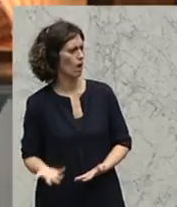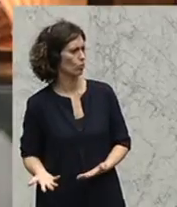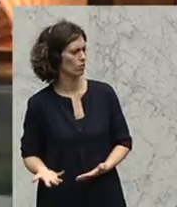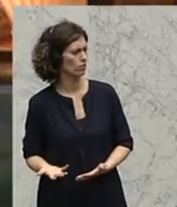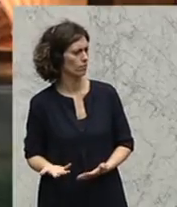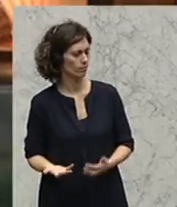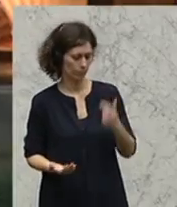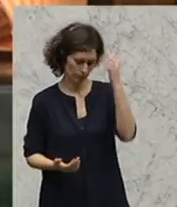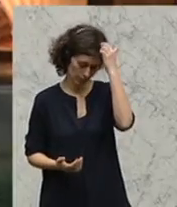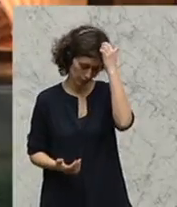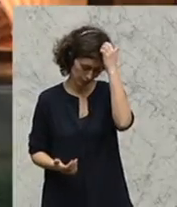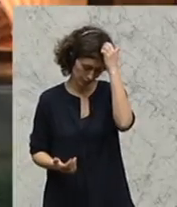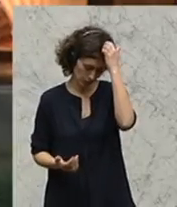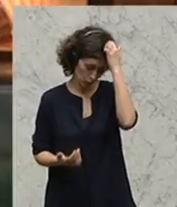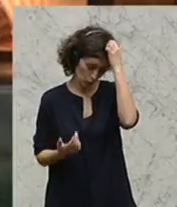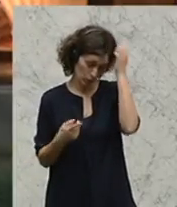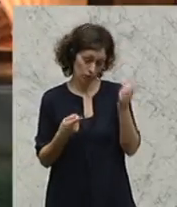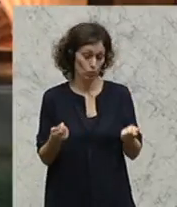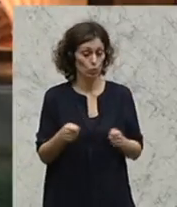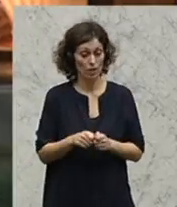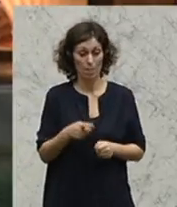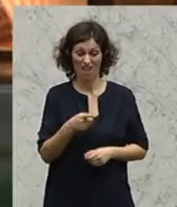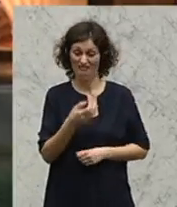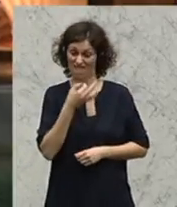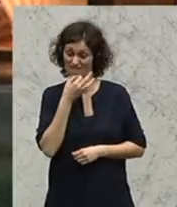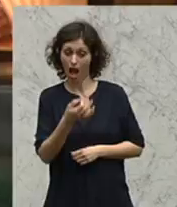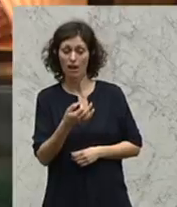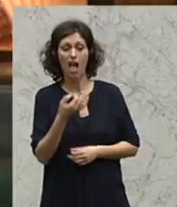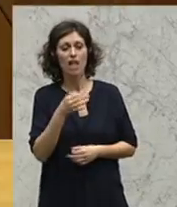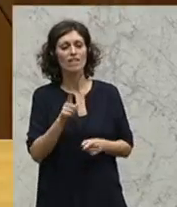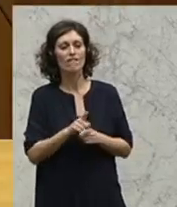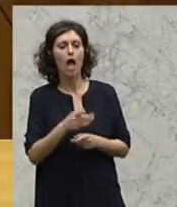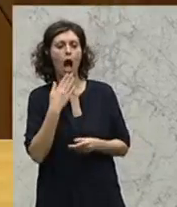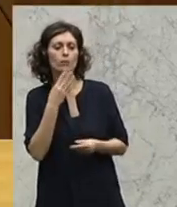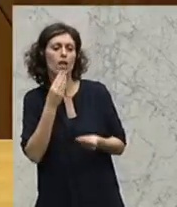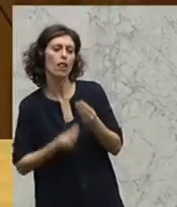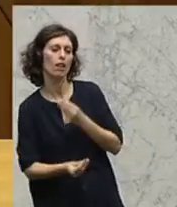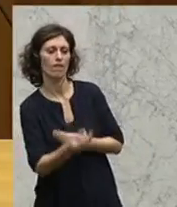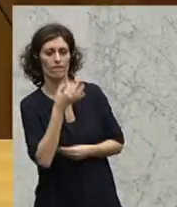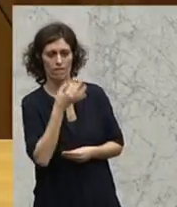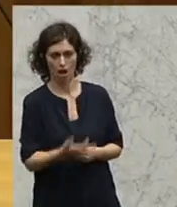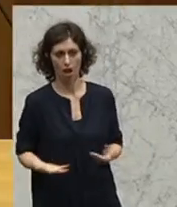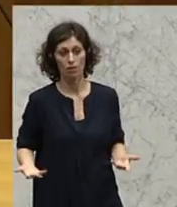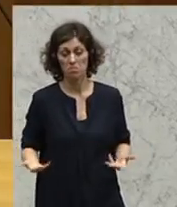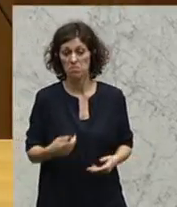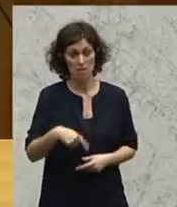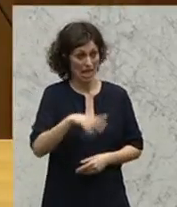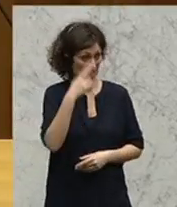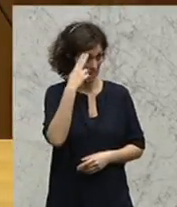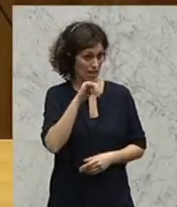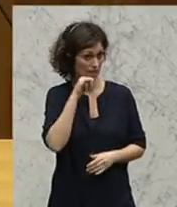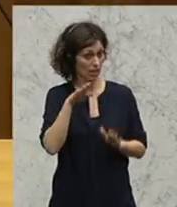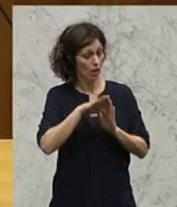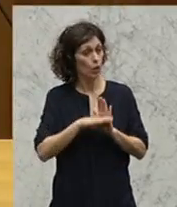beantragt. Und zudem ist die Frage eine einzige Suggestivfrage. Und Sie kennen offensichtlich nicht die Judikatur des